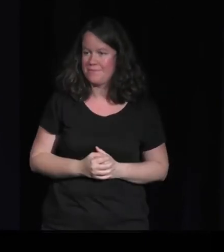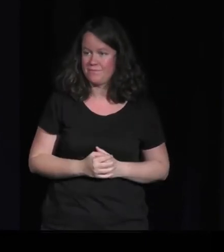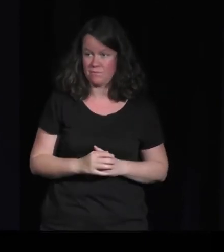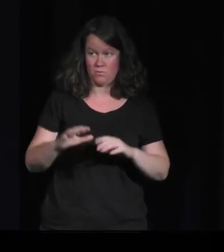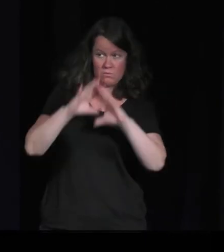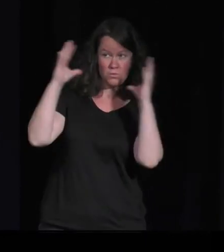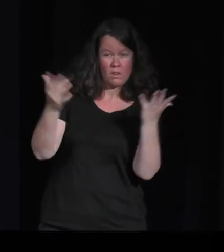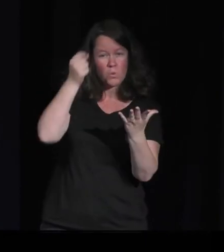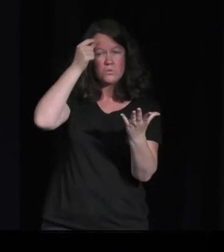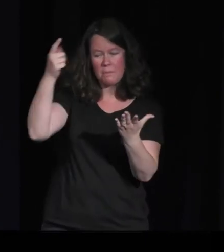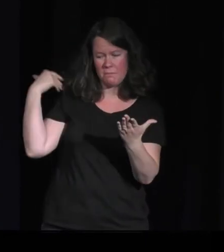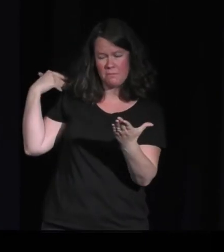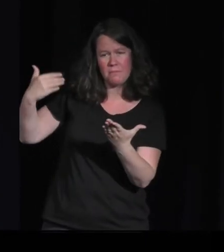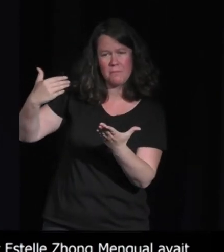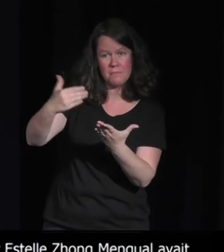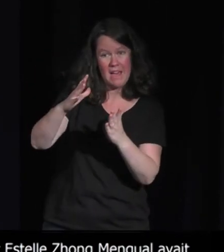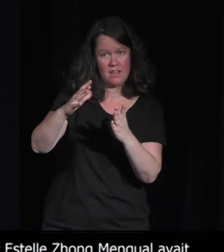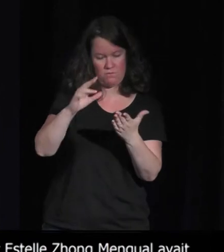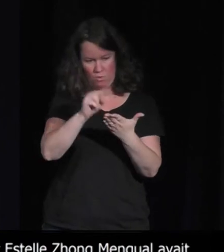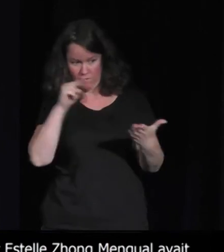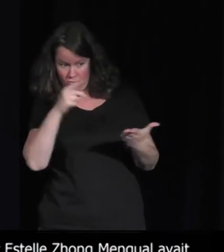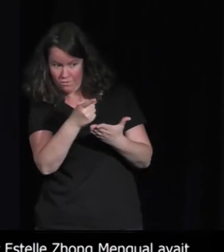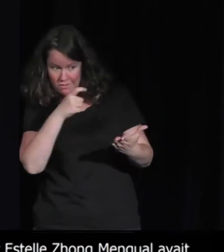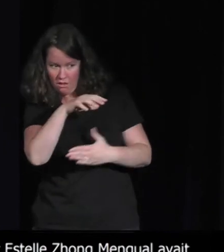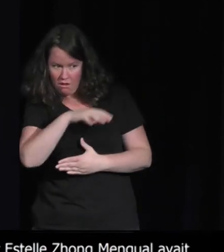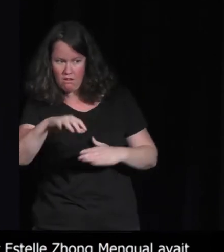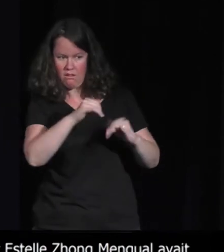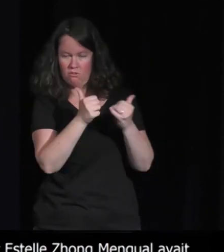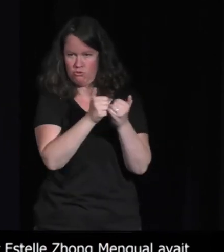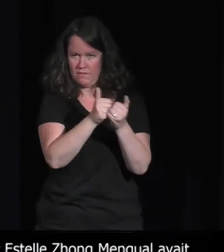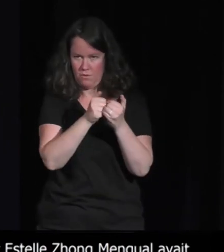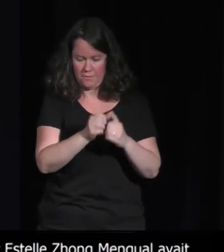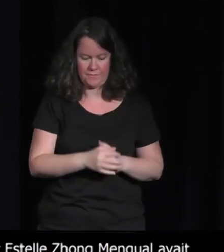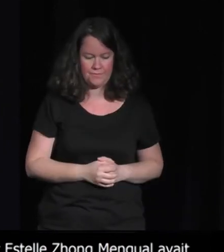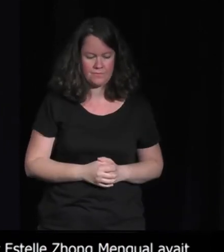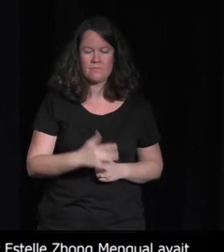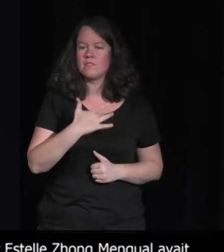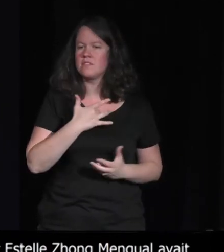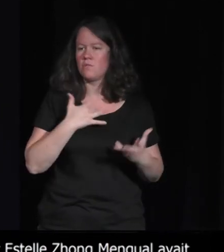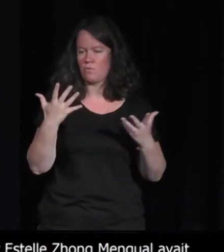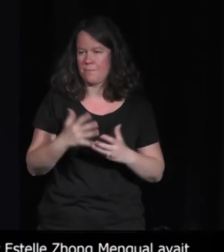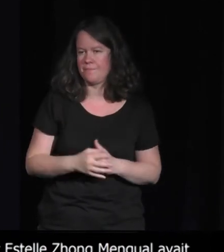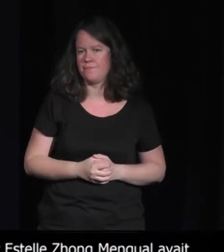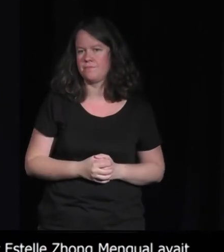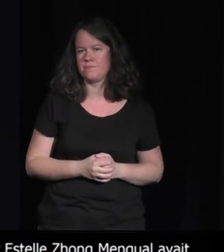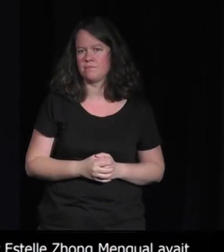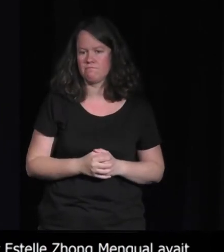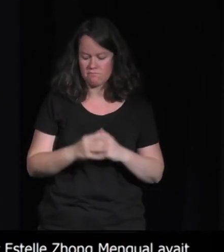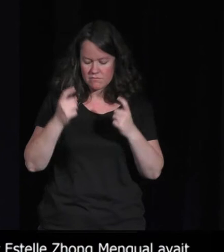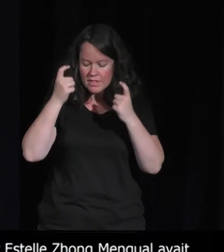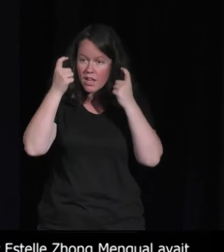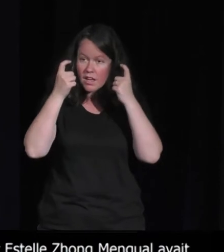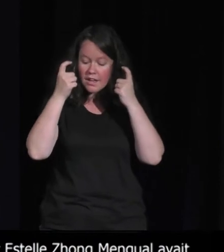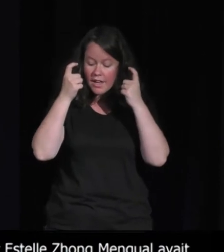jeu vidéo, on sent tout de suite l'intérêt que ça peut avoir de poursuivre cette réflexion